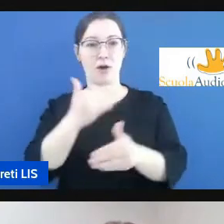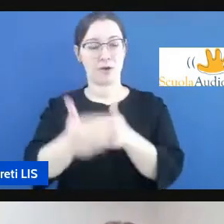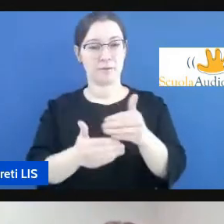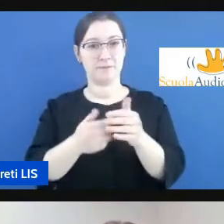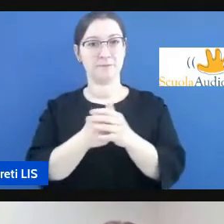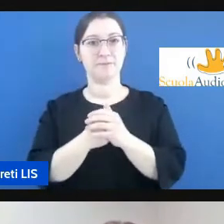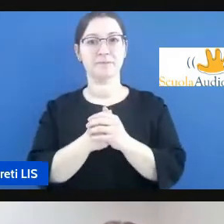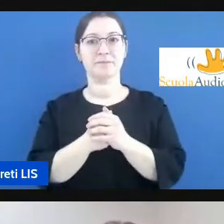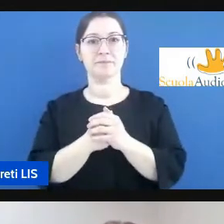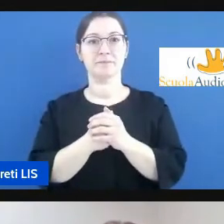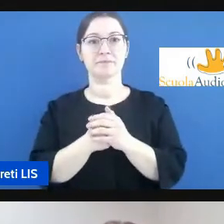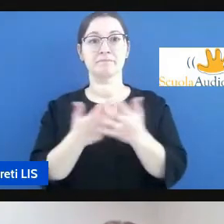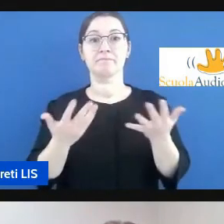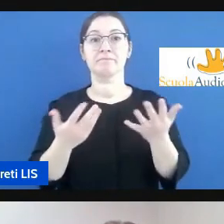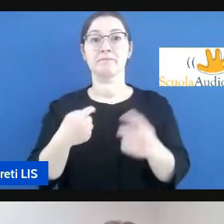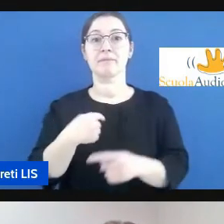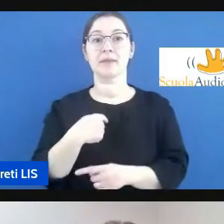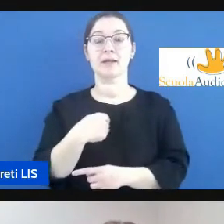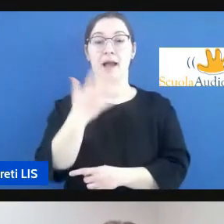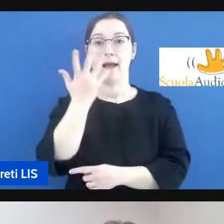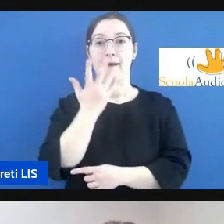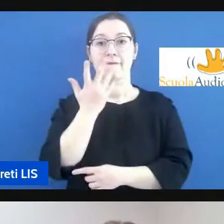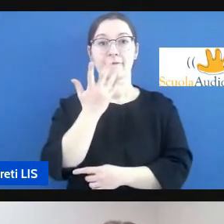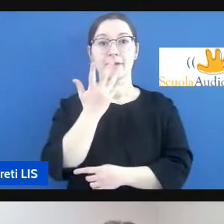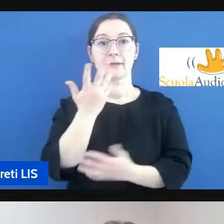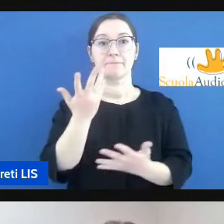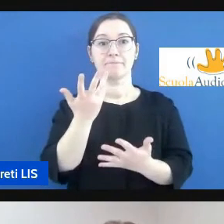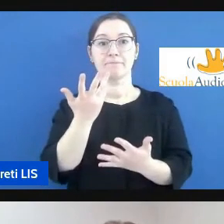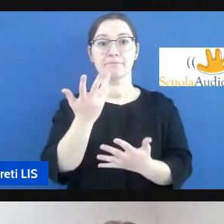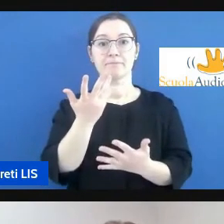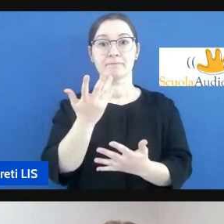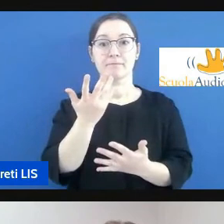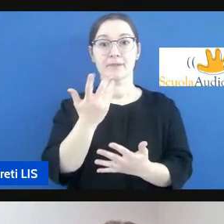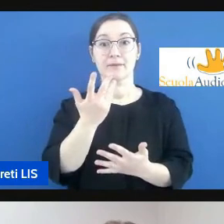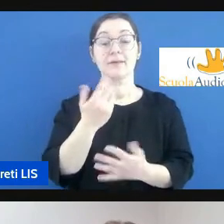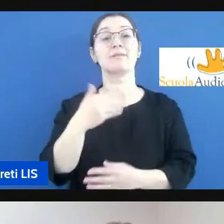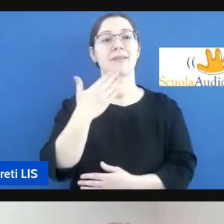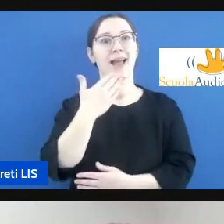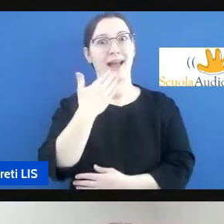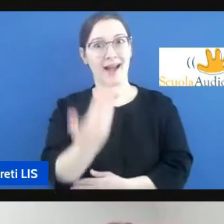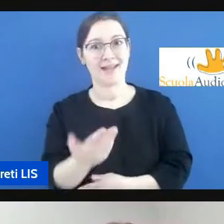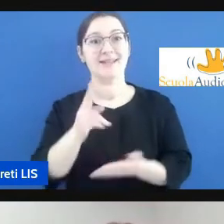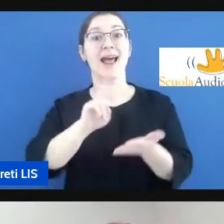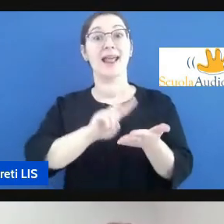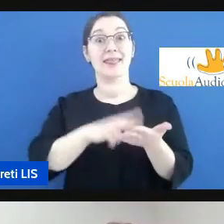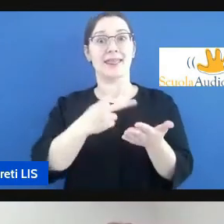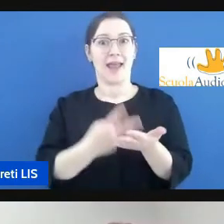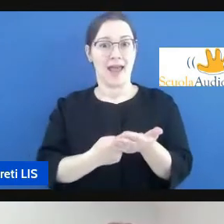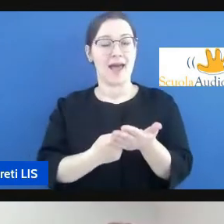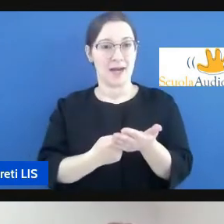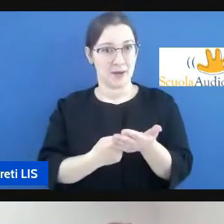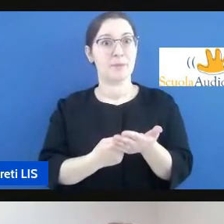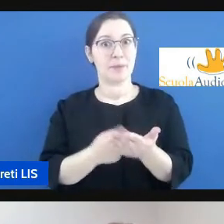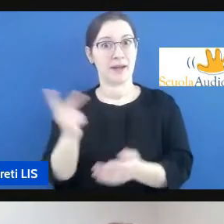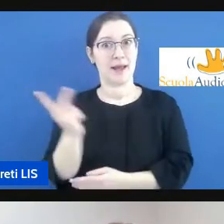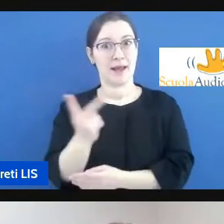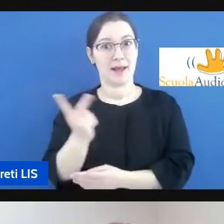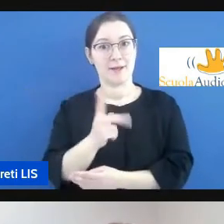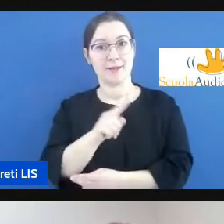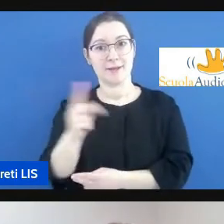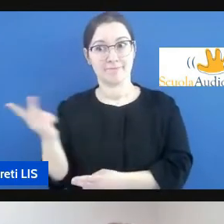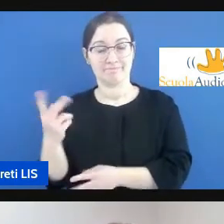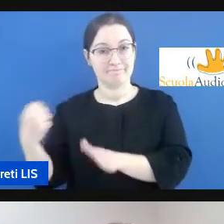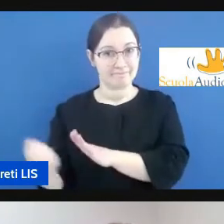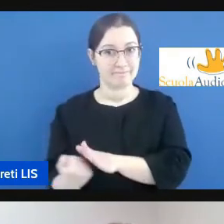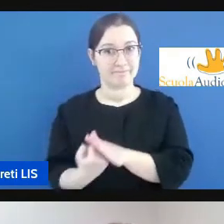volevo anche quindi chiedere grazie alle interpreti naturalmente che ci hanno supportato aiutato